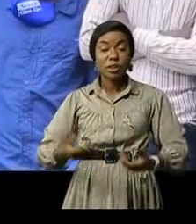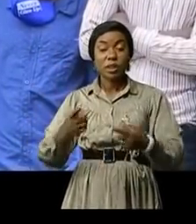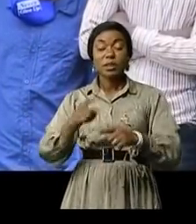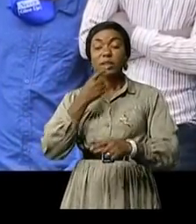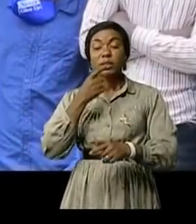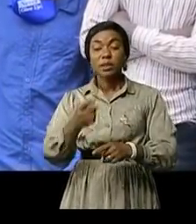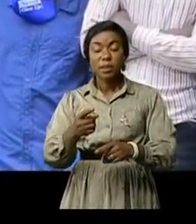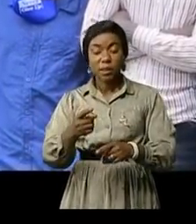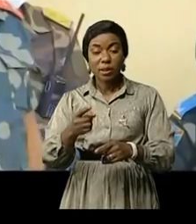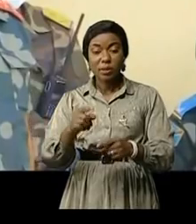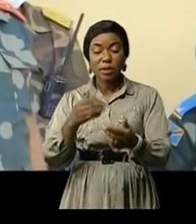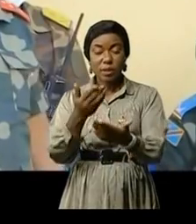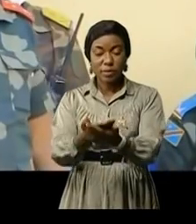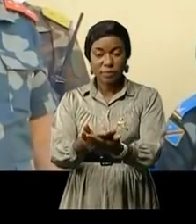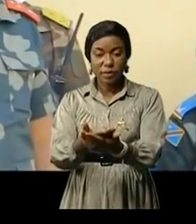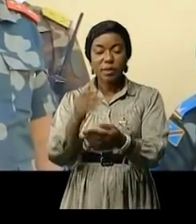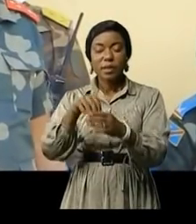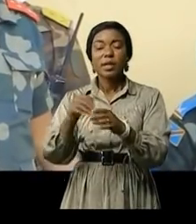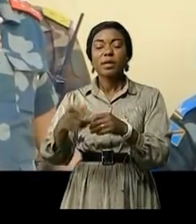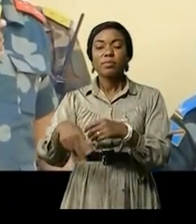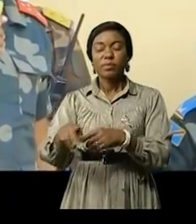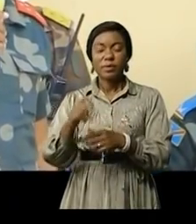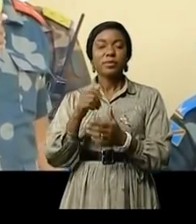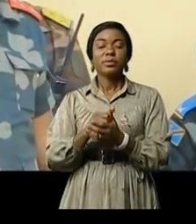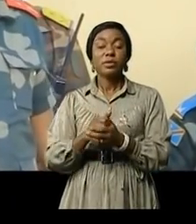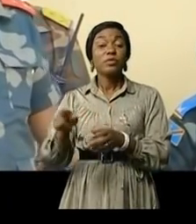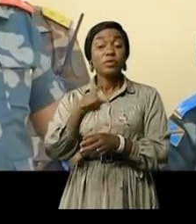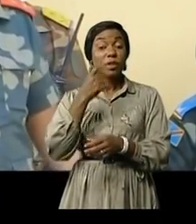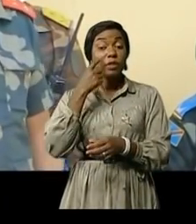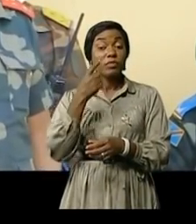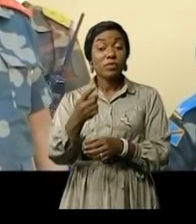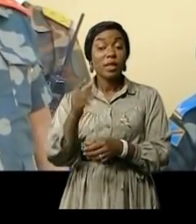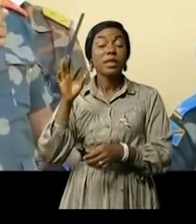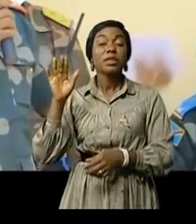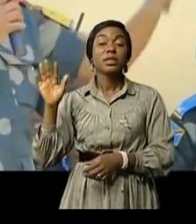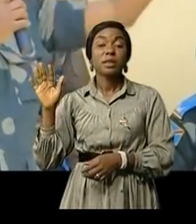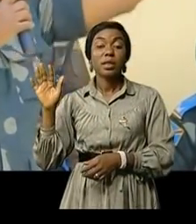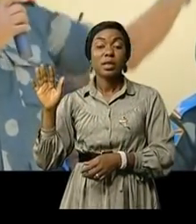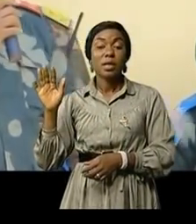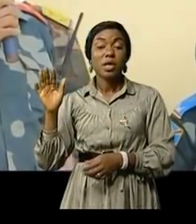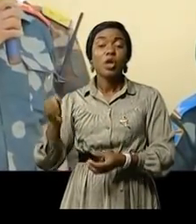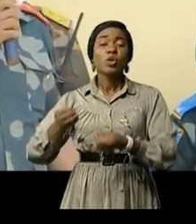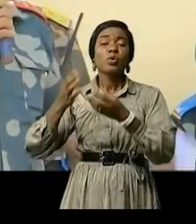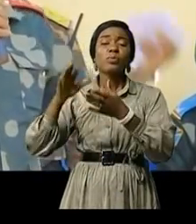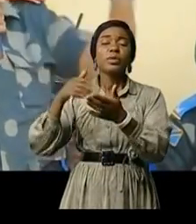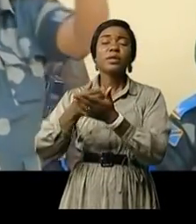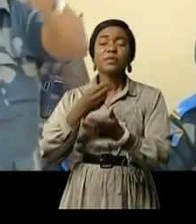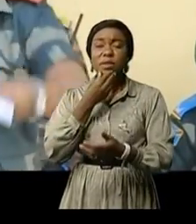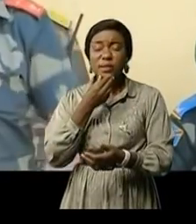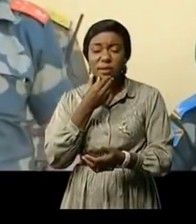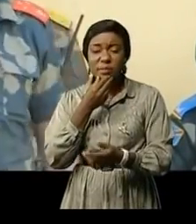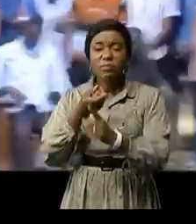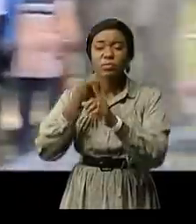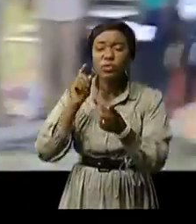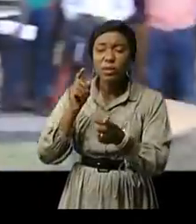sont arrivés dans la province orientale vous allez voir à Kimi Chassa combien sont arrivés au Kassan combien sont